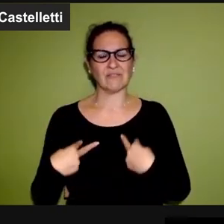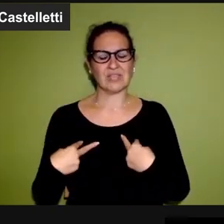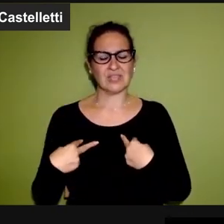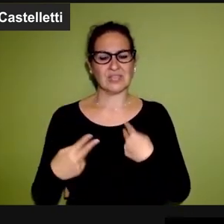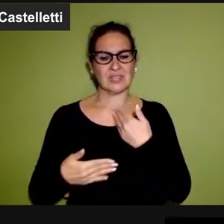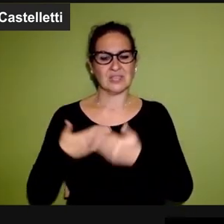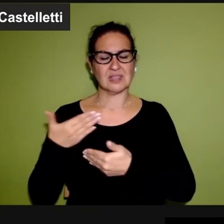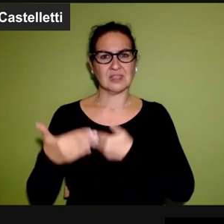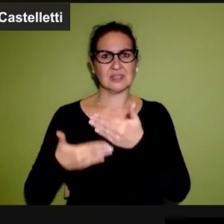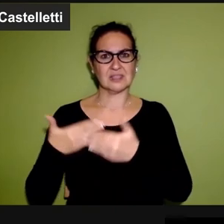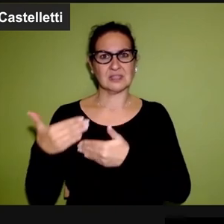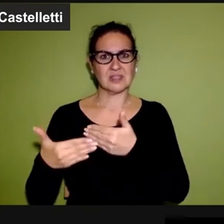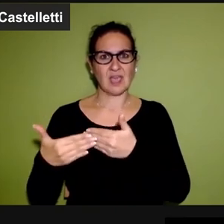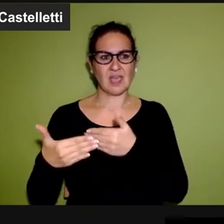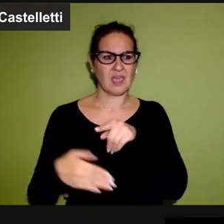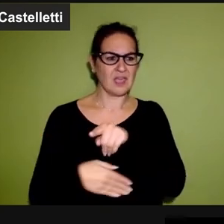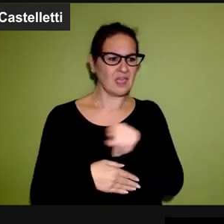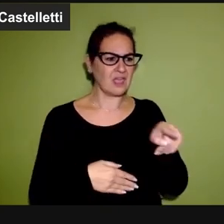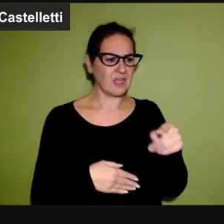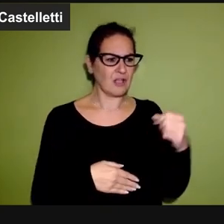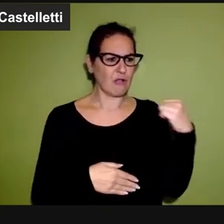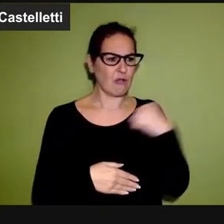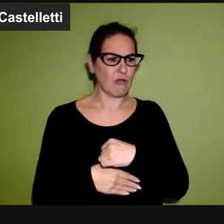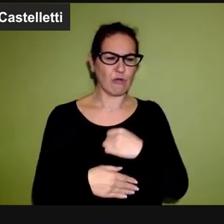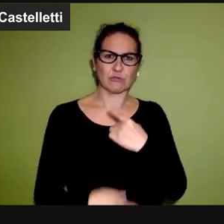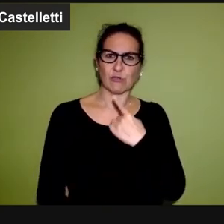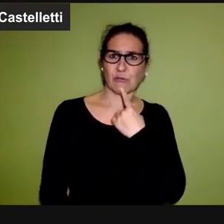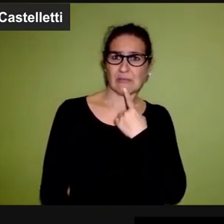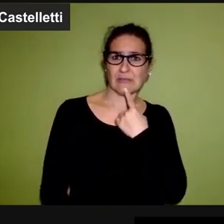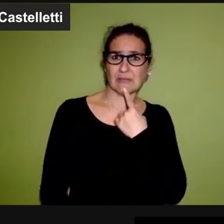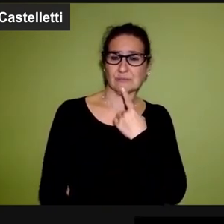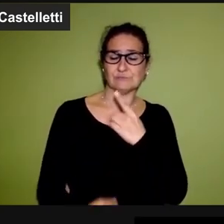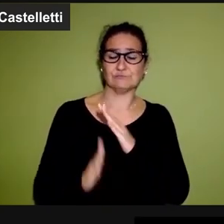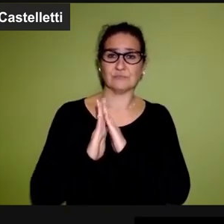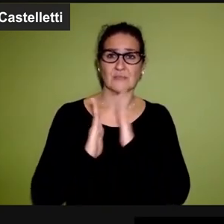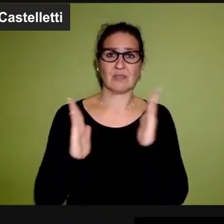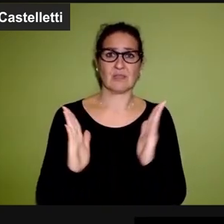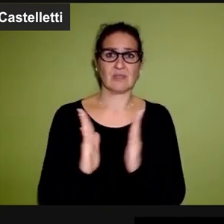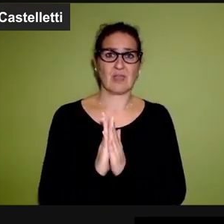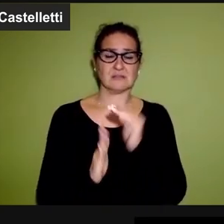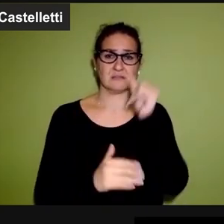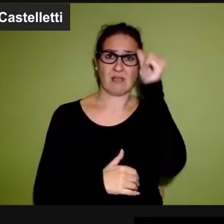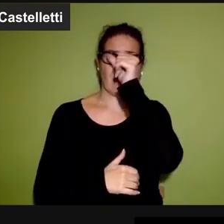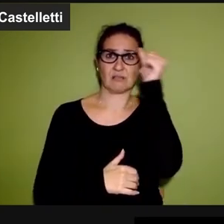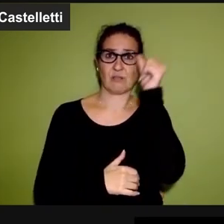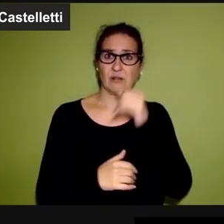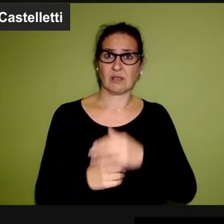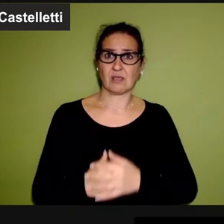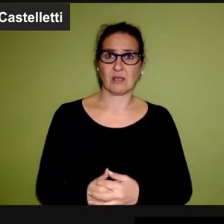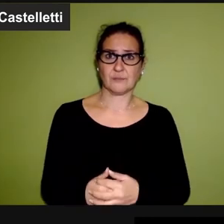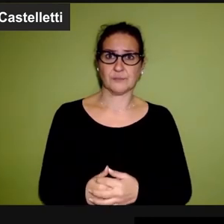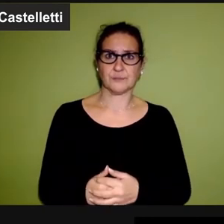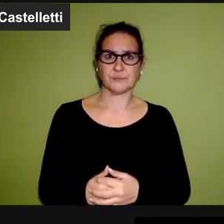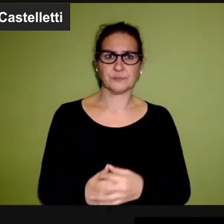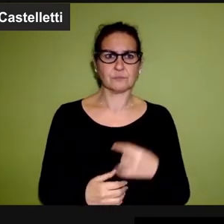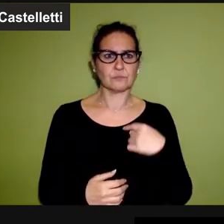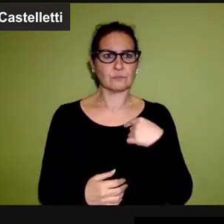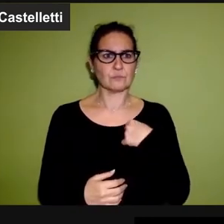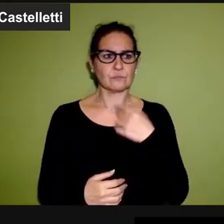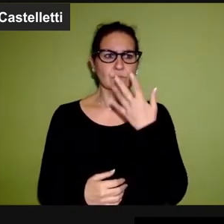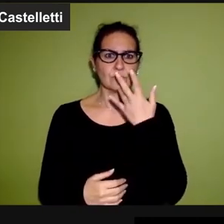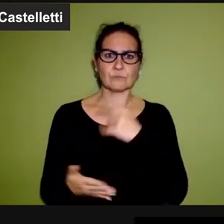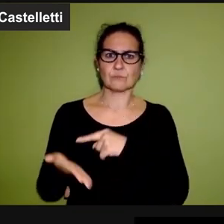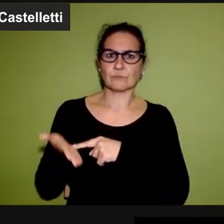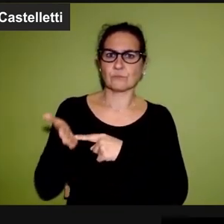propria vita e quindi anche al proprio fine vita, la Chiesa Cattolica. Ma ho sempre